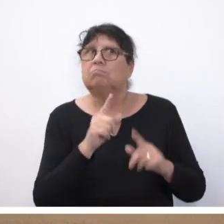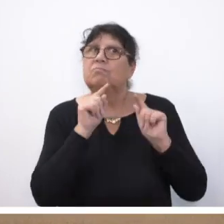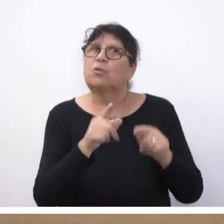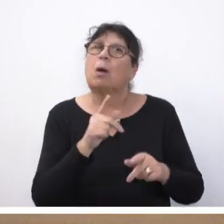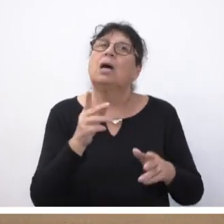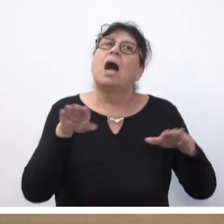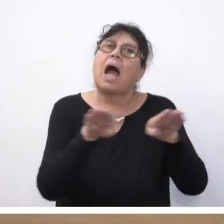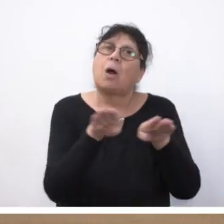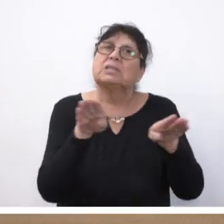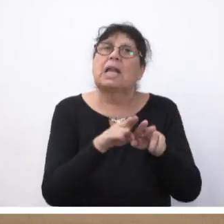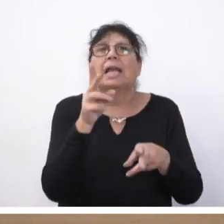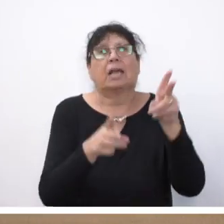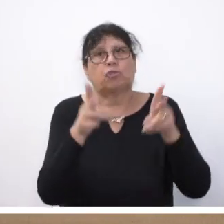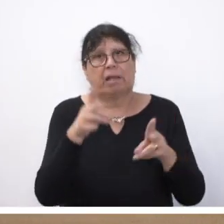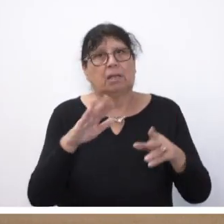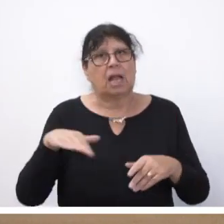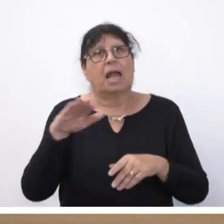Schäden die Länder zuständig sind.